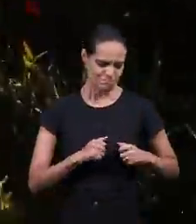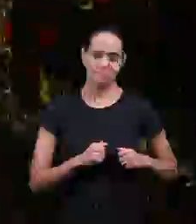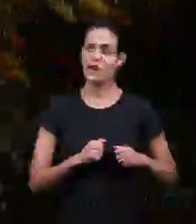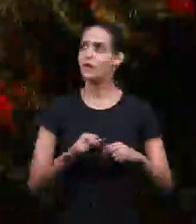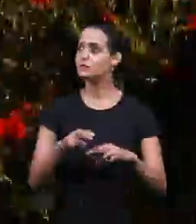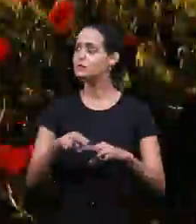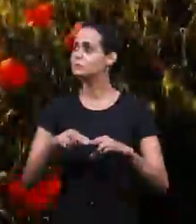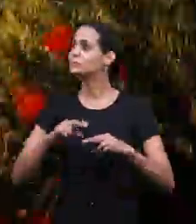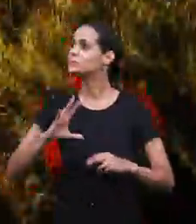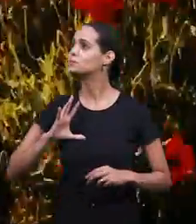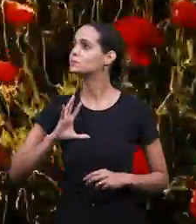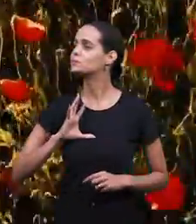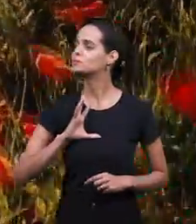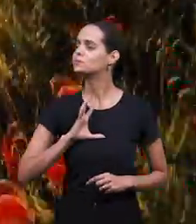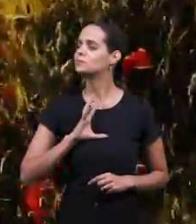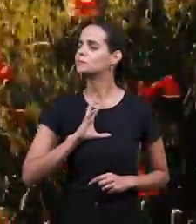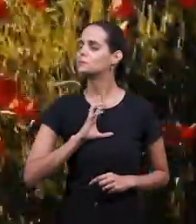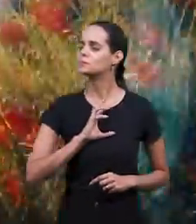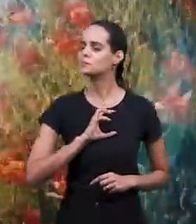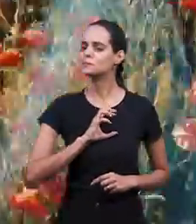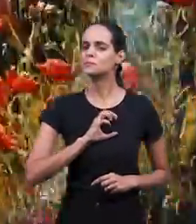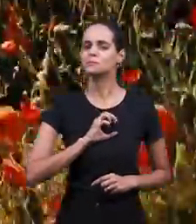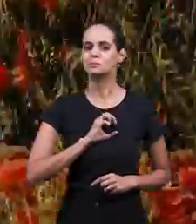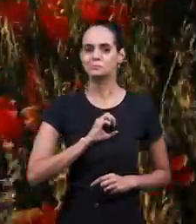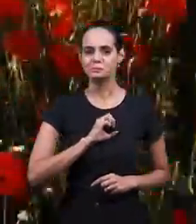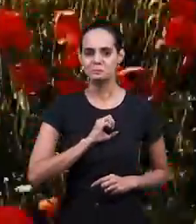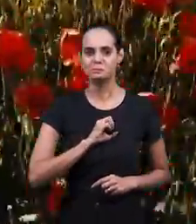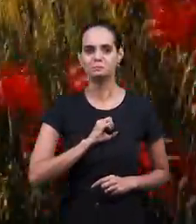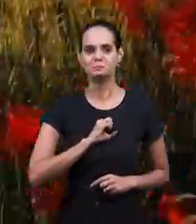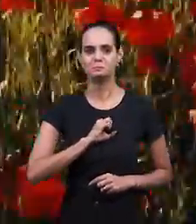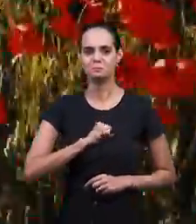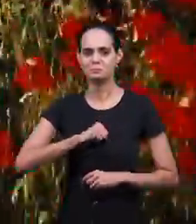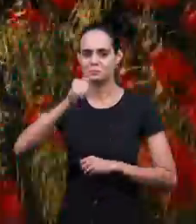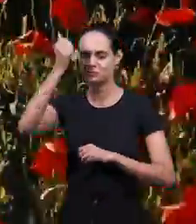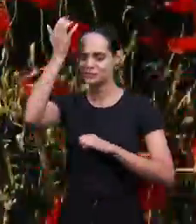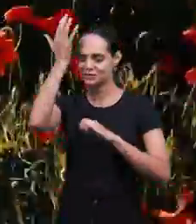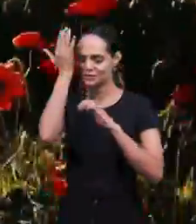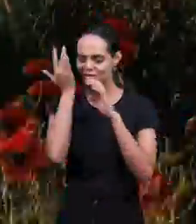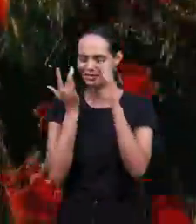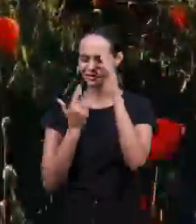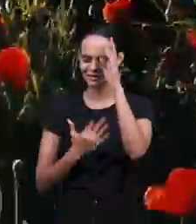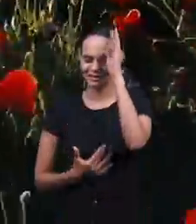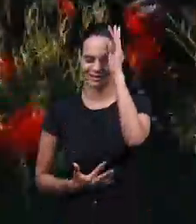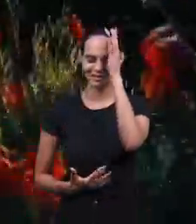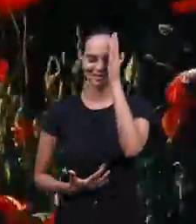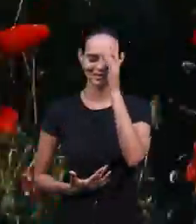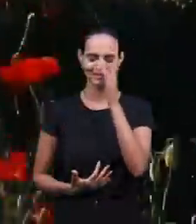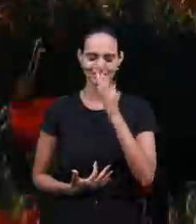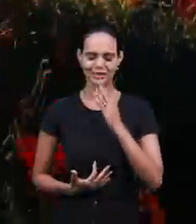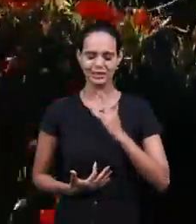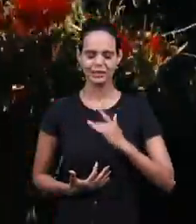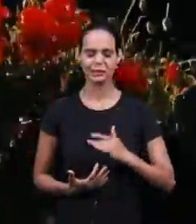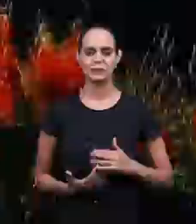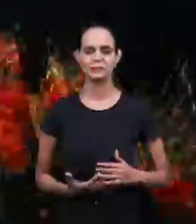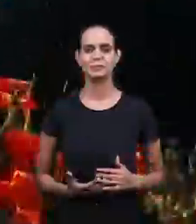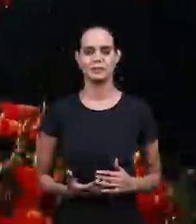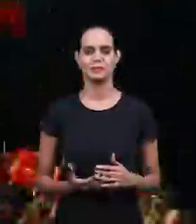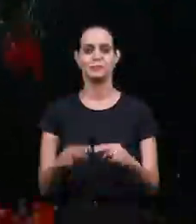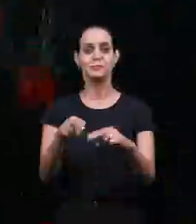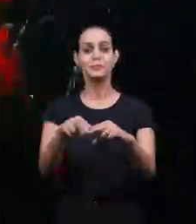и покроешь меня любовью своей. О, Спаситель, к тебе я прихожу.